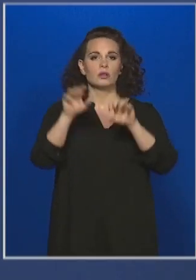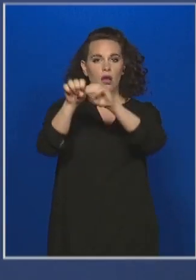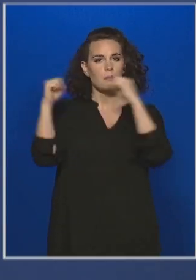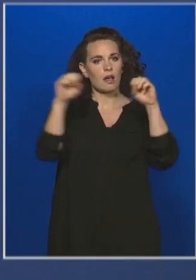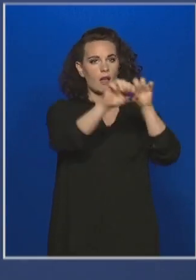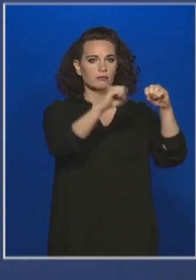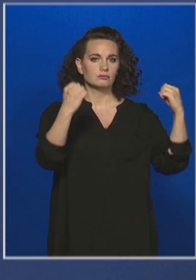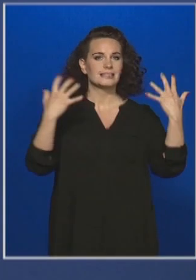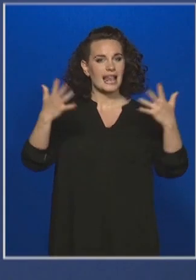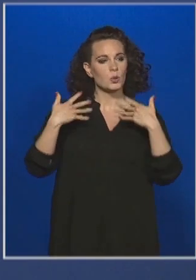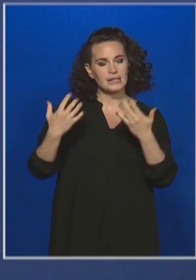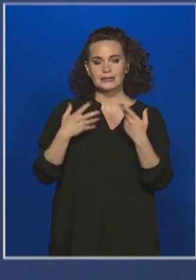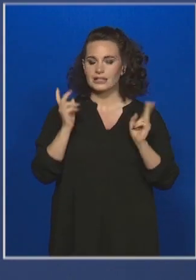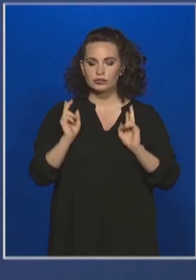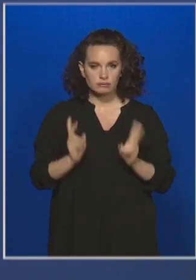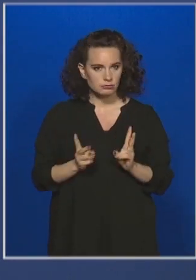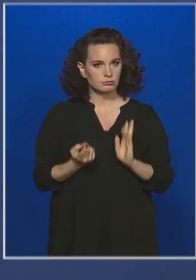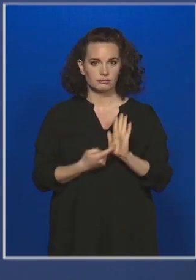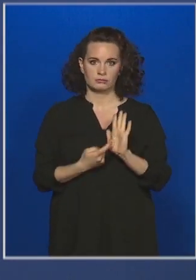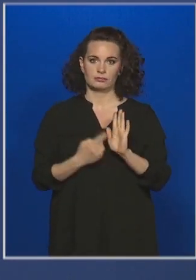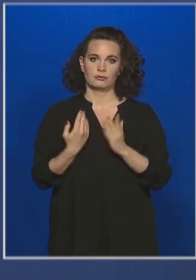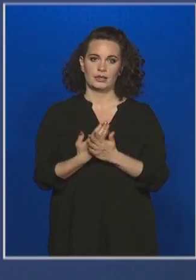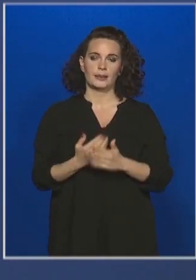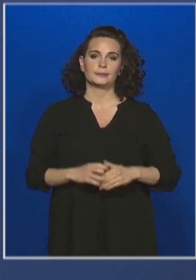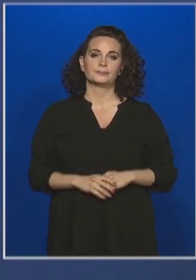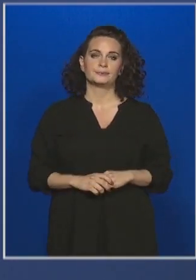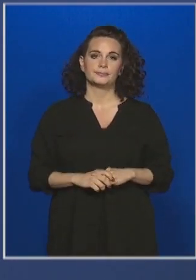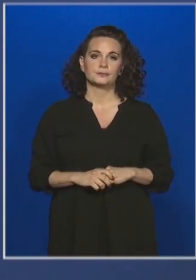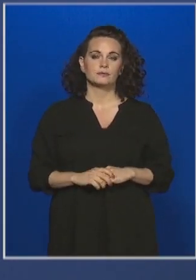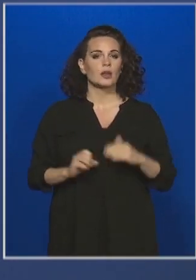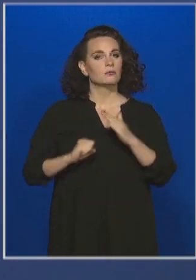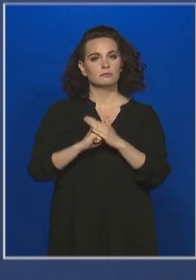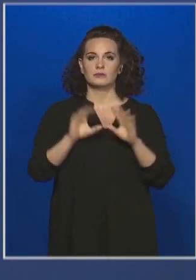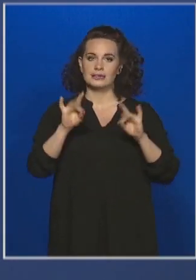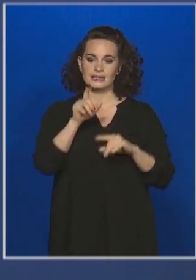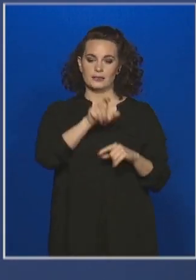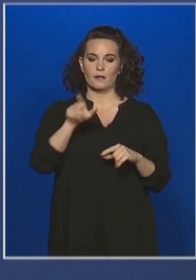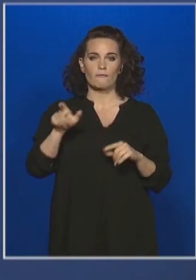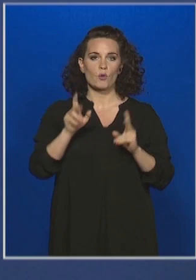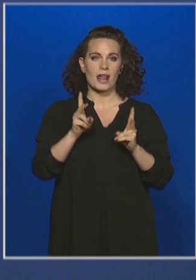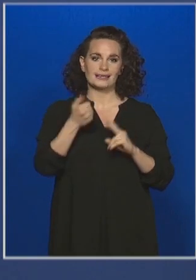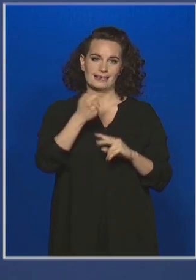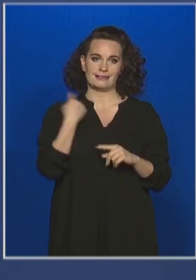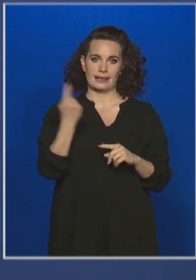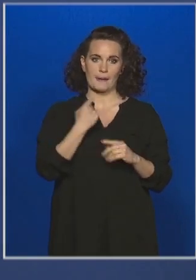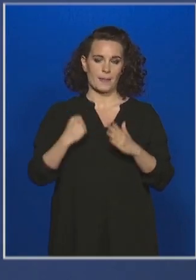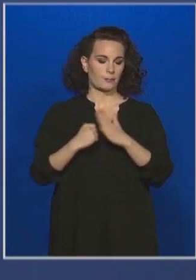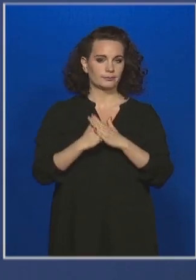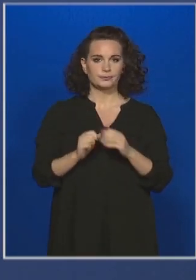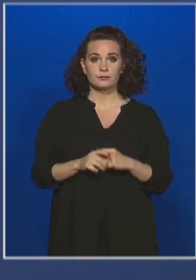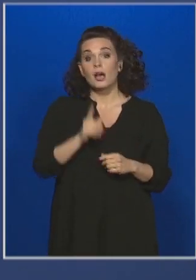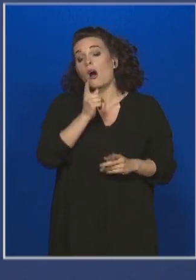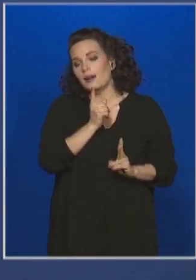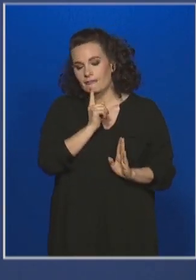mellett valósuljon meg az írásbeli. Legfeljebb tíz vizsgázó legyen egy teremben, vagy lehet egy teremben, kevesebb